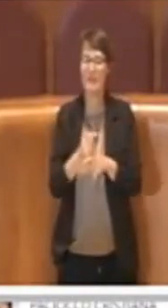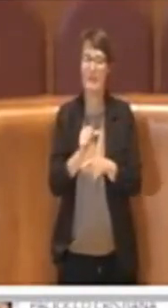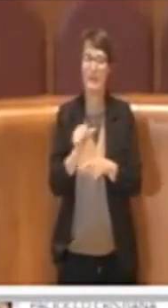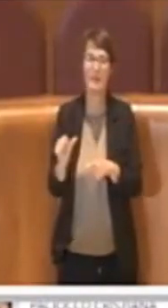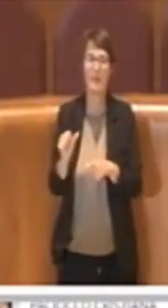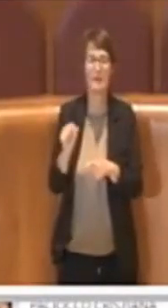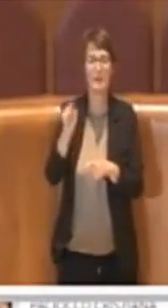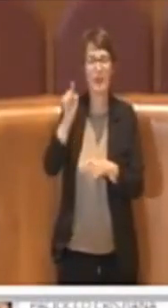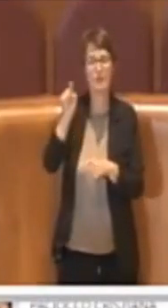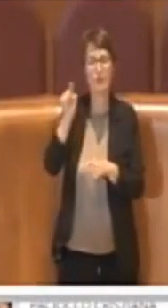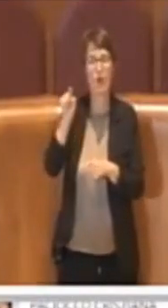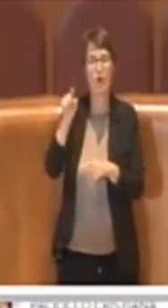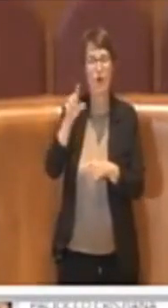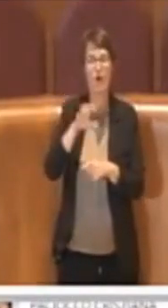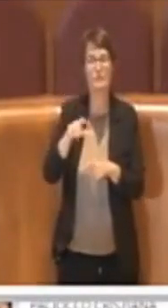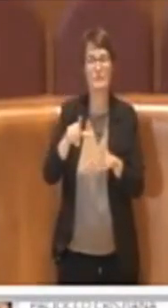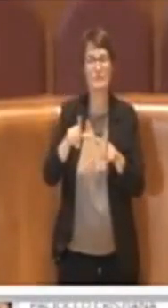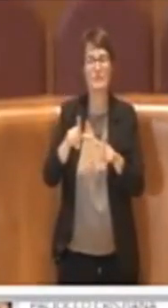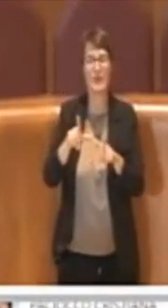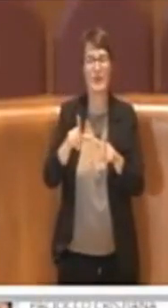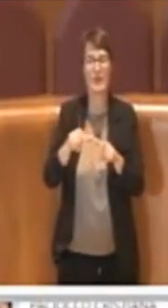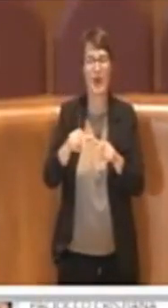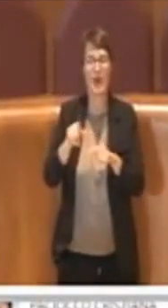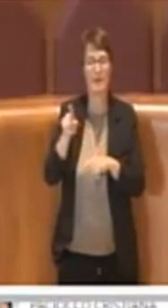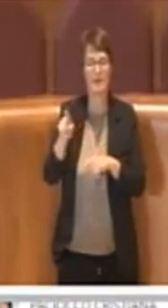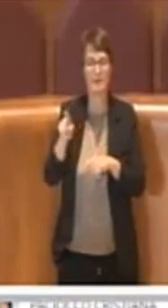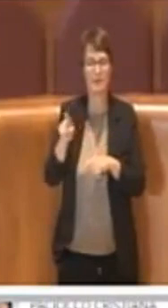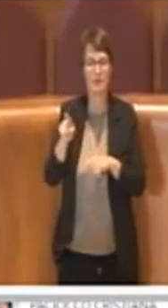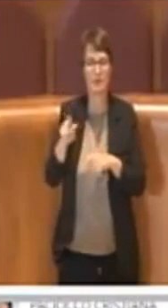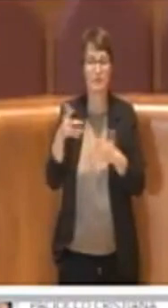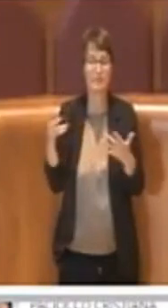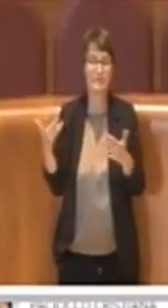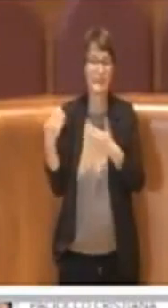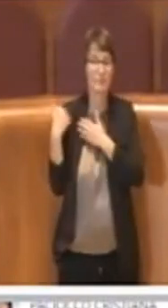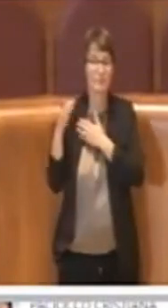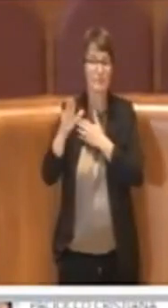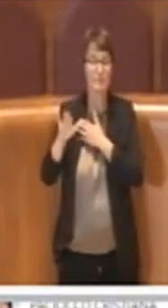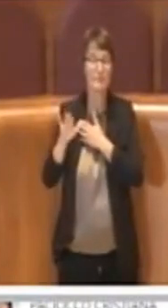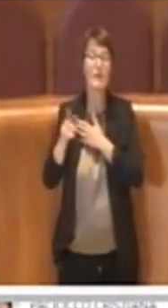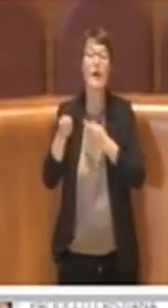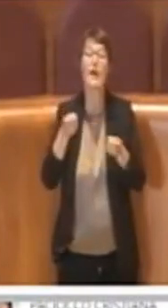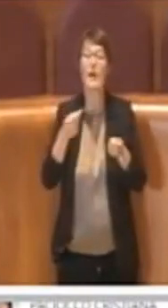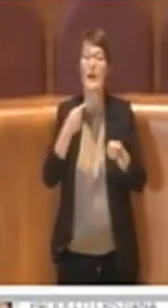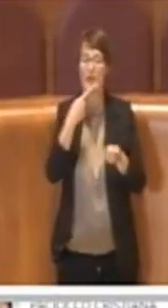silente, non ci fa sapere, è chiaro che alla regione Lazio c'è il PD. Ok, grazie.